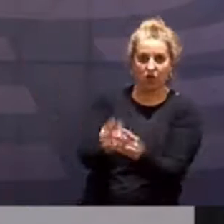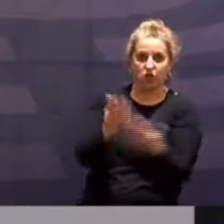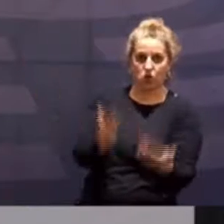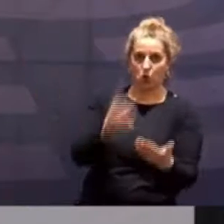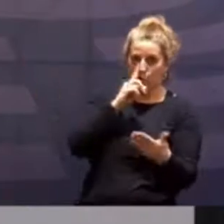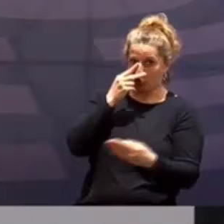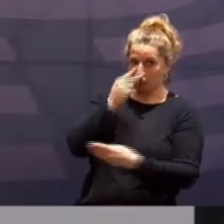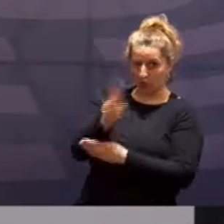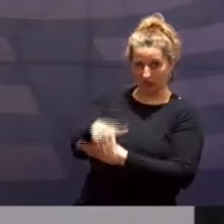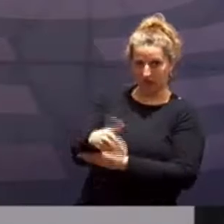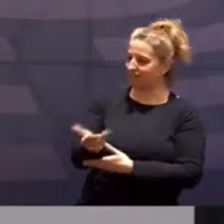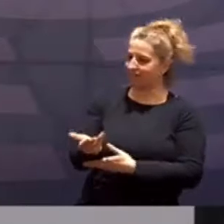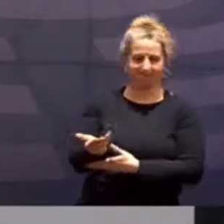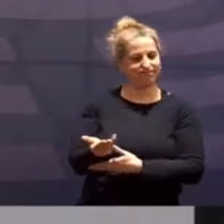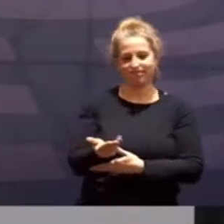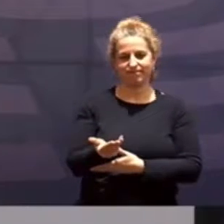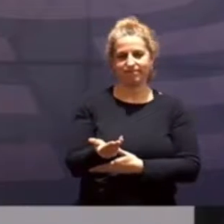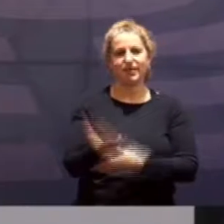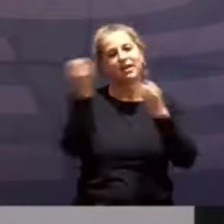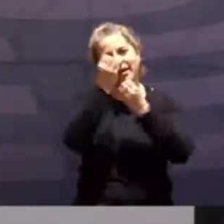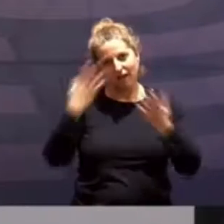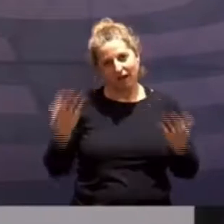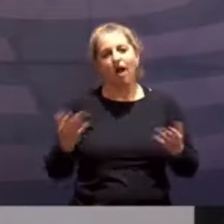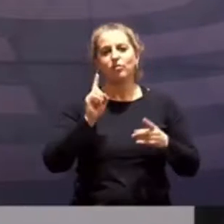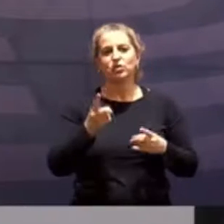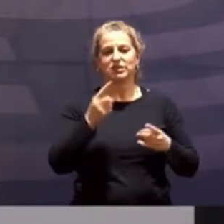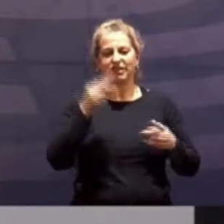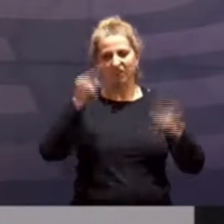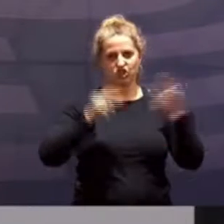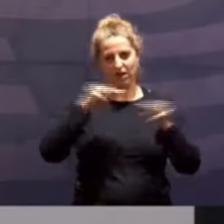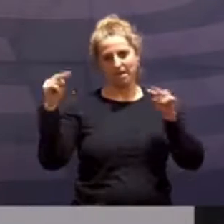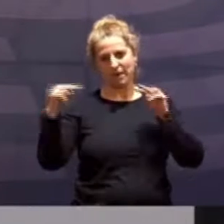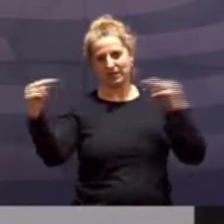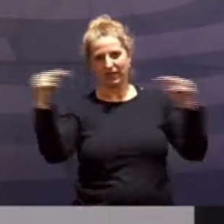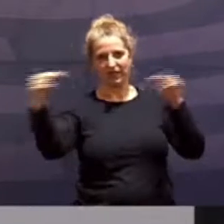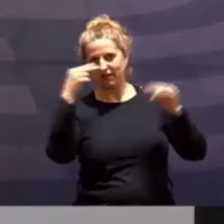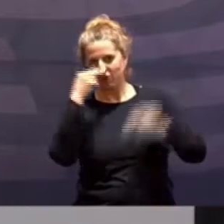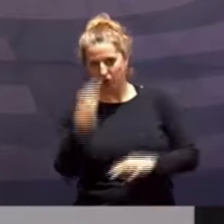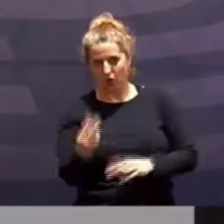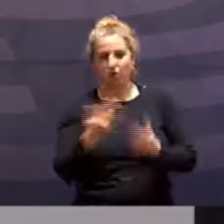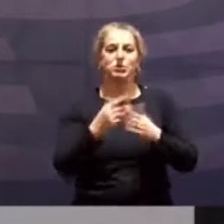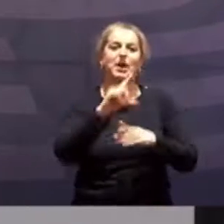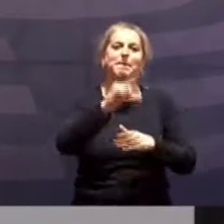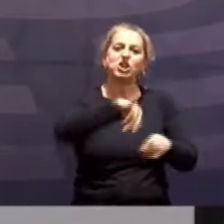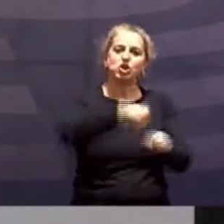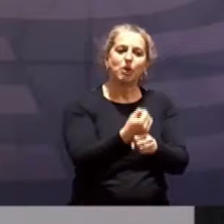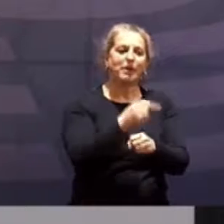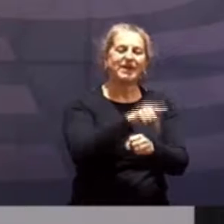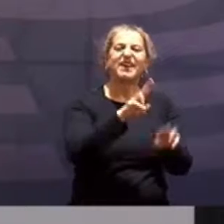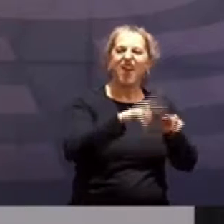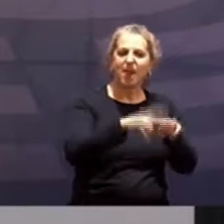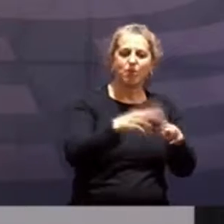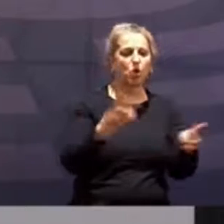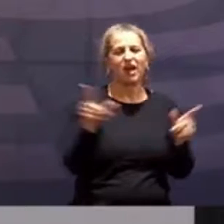bekämpft werden kann. Unstrittig ist, dass die Krise eben viele prekär Beschäftigte, MinijobberInnen, KneipeninhaberInnen, kleine und